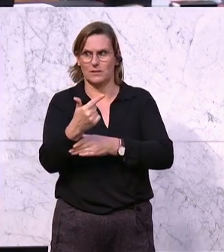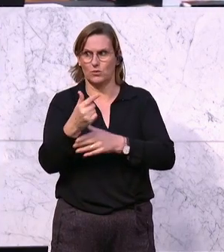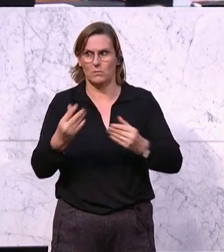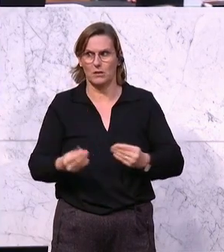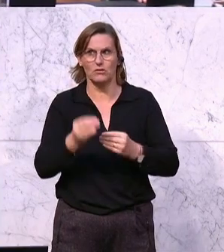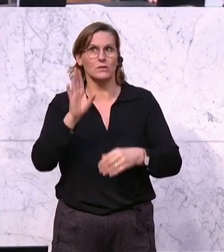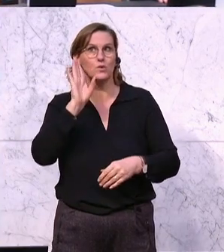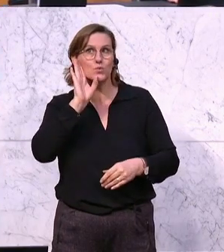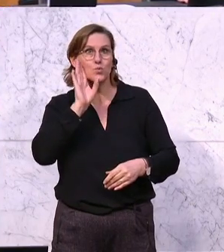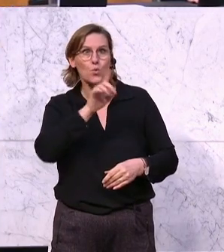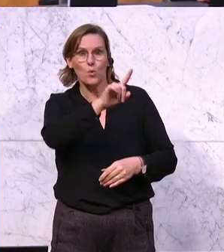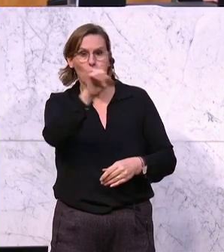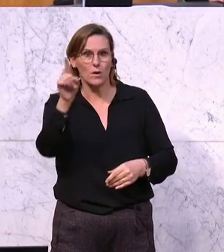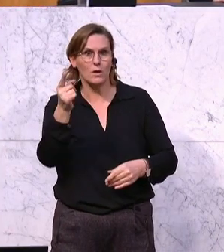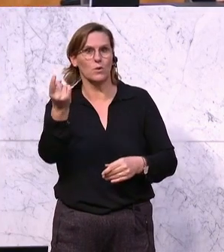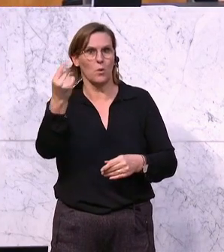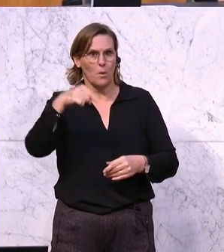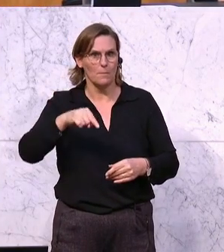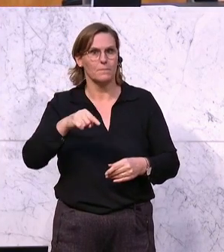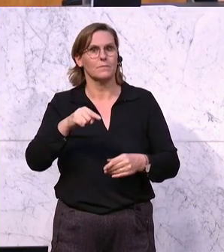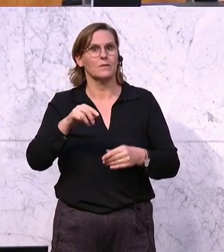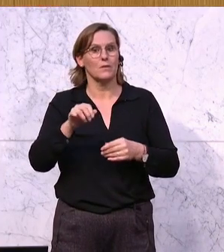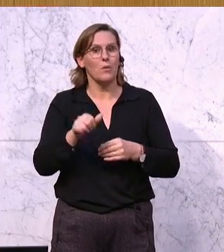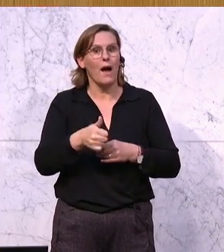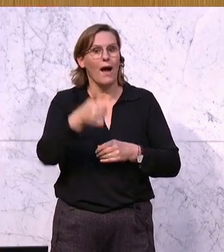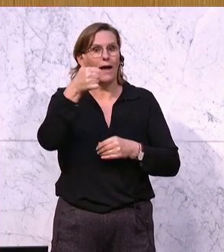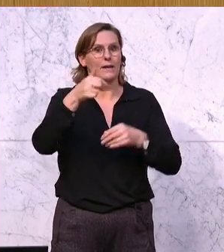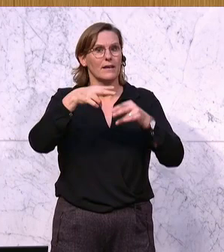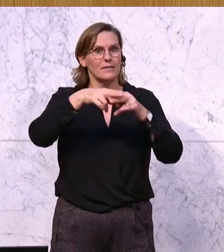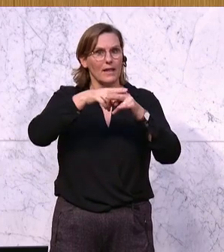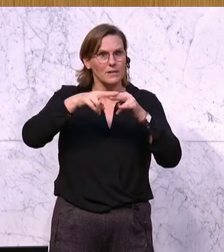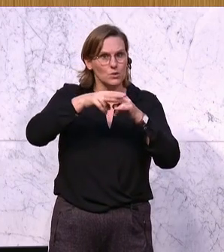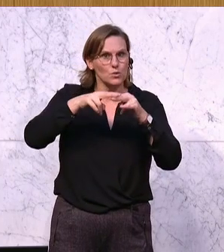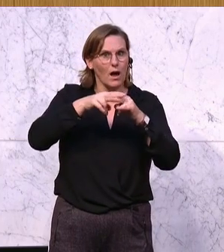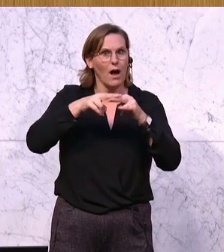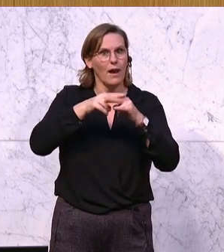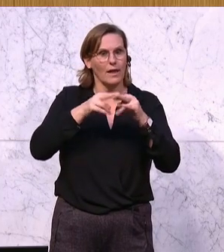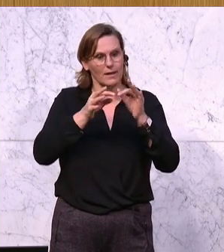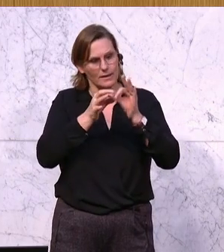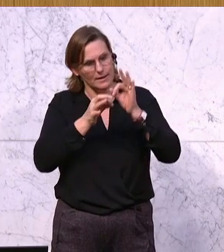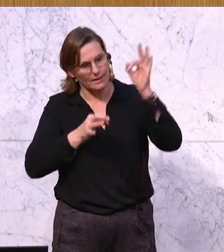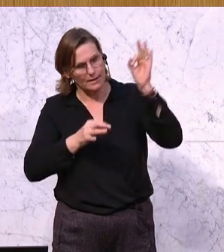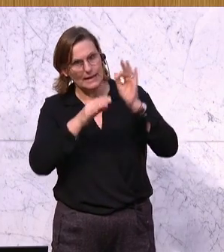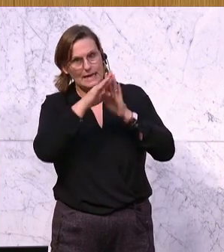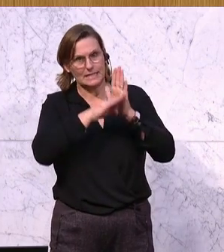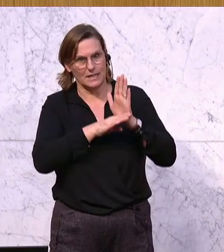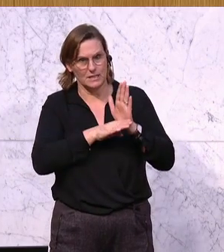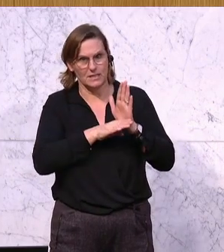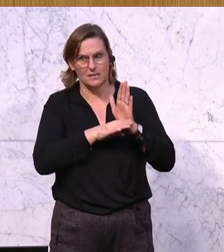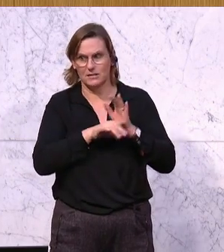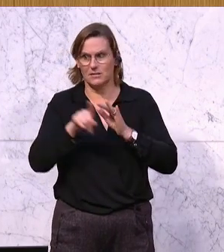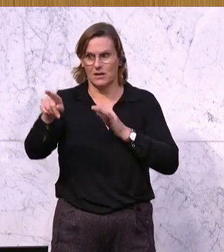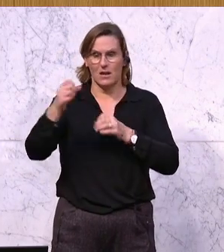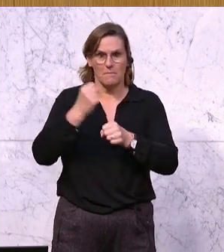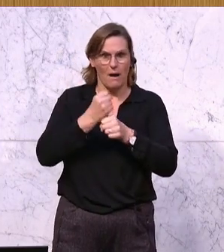Zuhörer oben, es erst eine festgelegte nationale Emissionszertifizierungsgesetz geben wird. Was haben Sie gemacht?